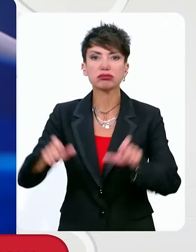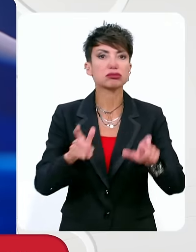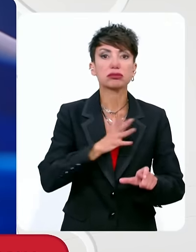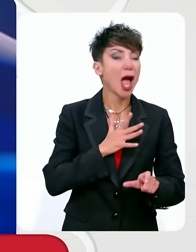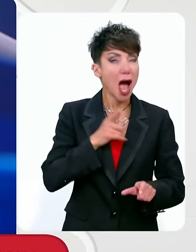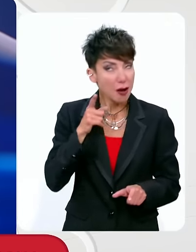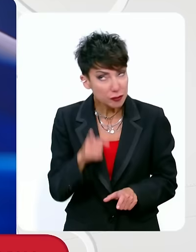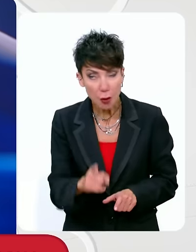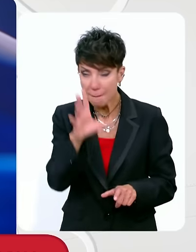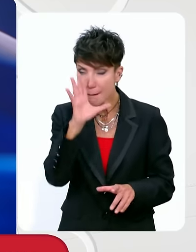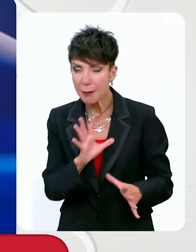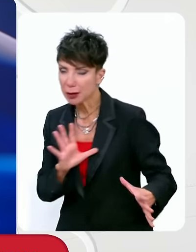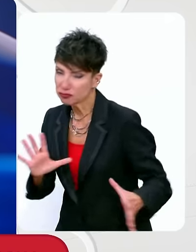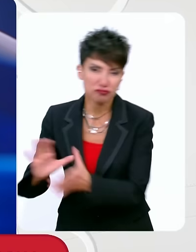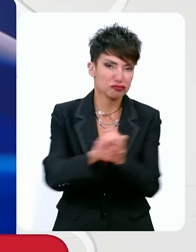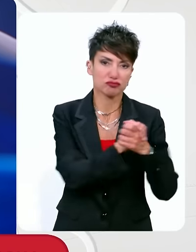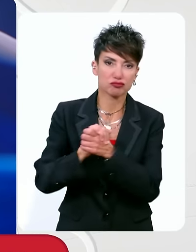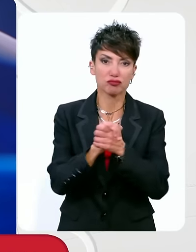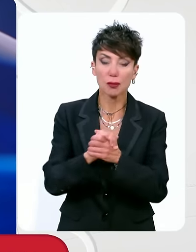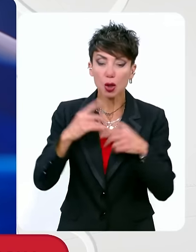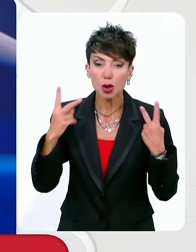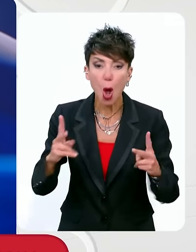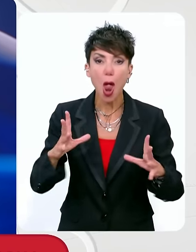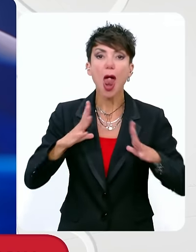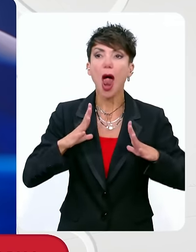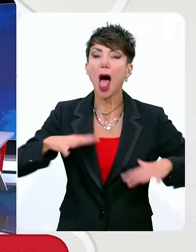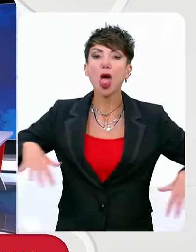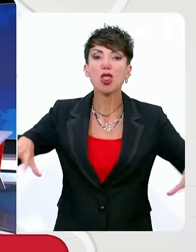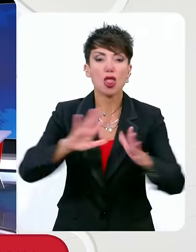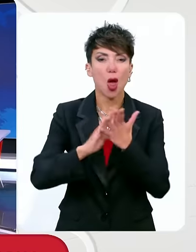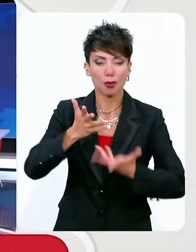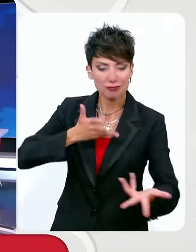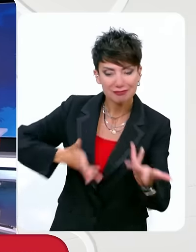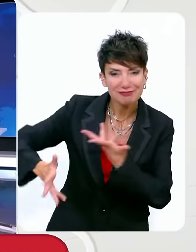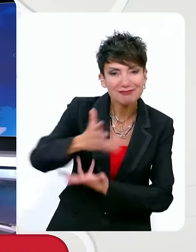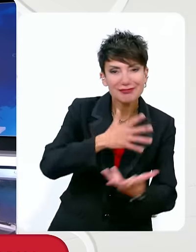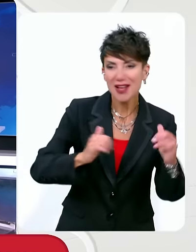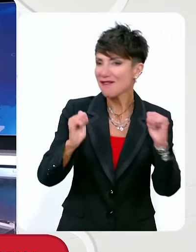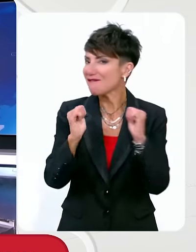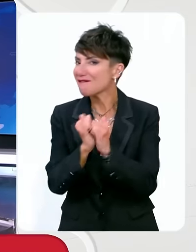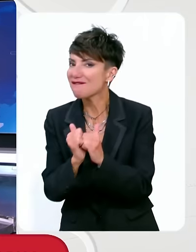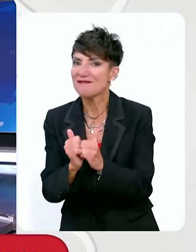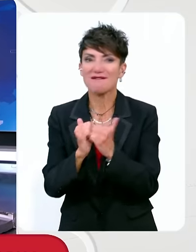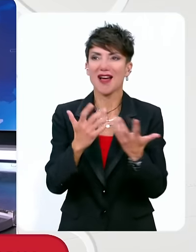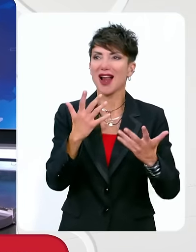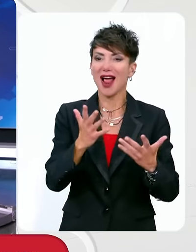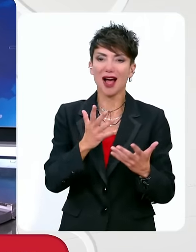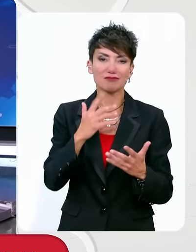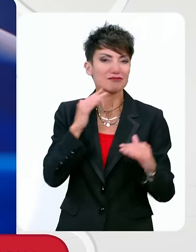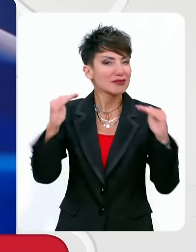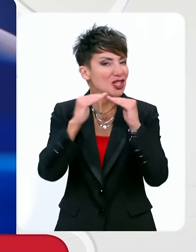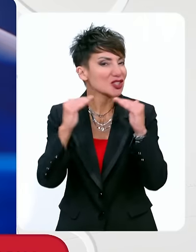πραγματικά μια ένωση που θα έχει ως προμετωπίδα της την αλληλεγγύη, τη φιλία των λαών, την